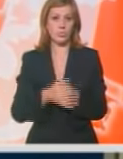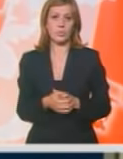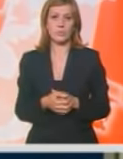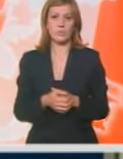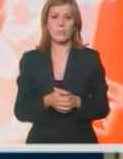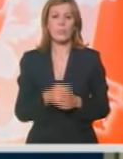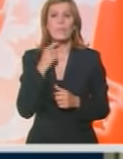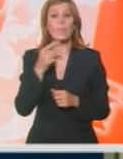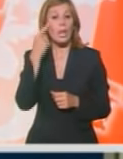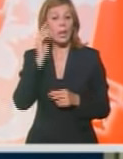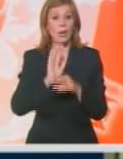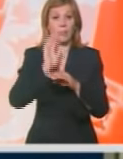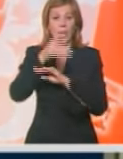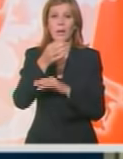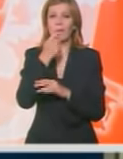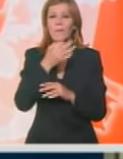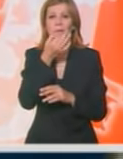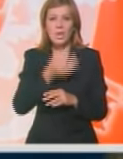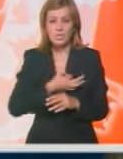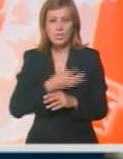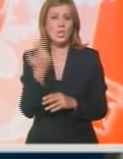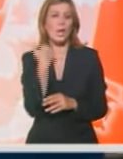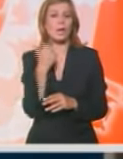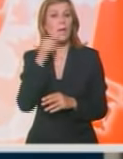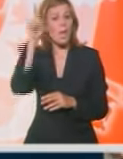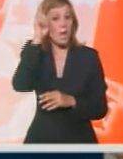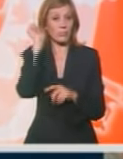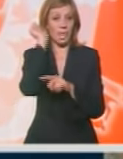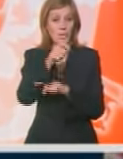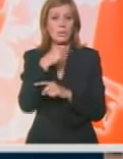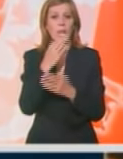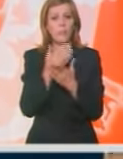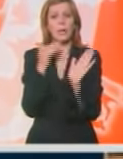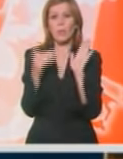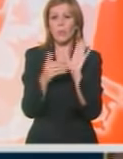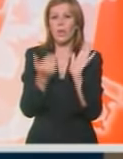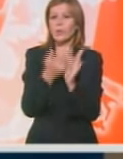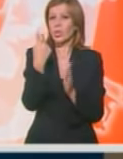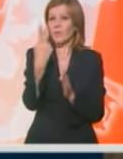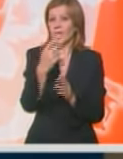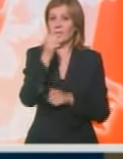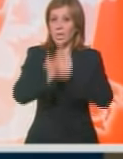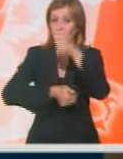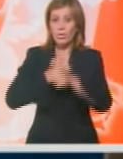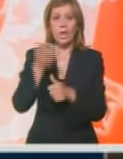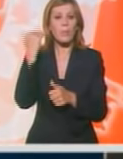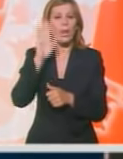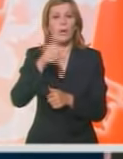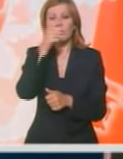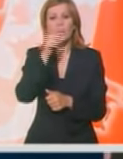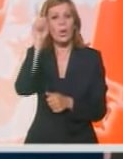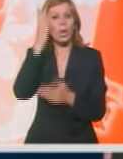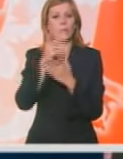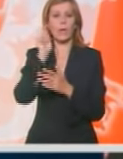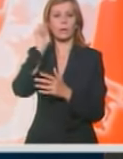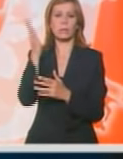Iako je Kina već prevazišla Francusku, Britaniju i Nemačku, većina stručnjaka smatra da će biti potrebno još oko 20 godina pre nego što Kina bude stigla